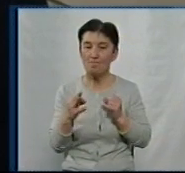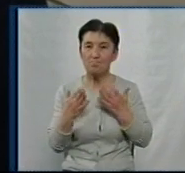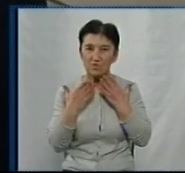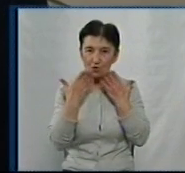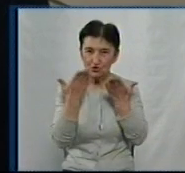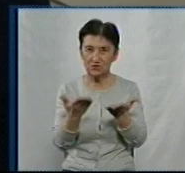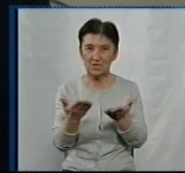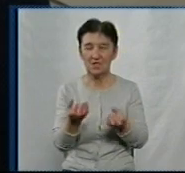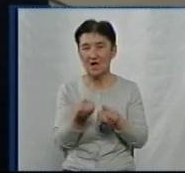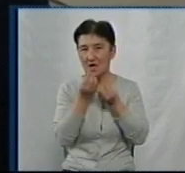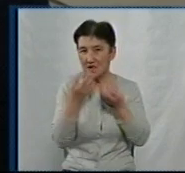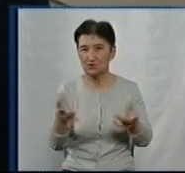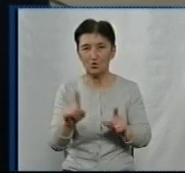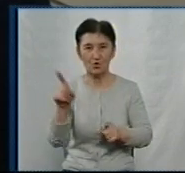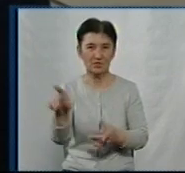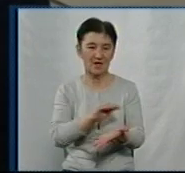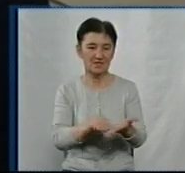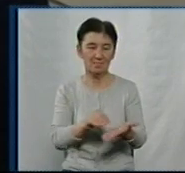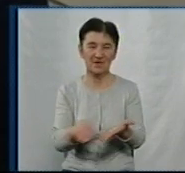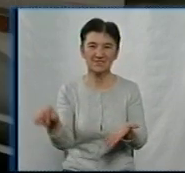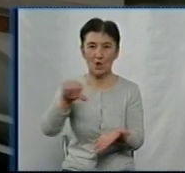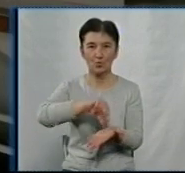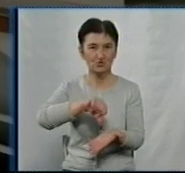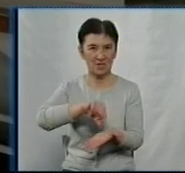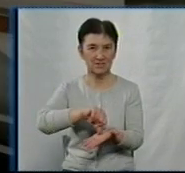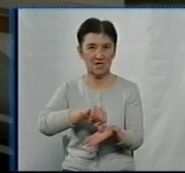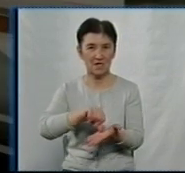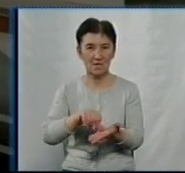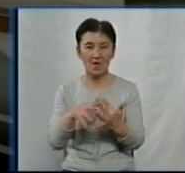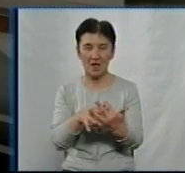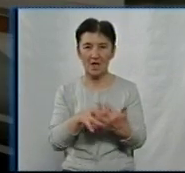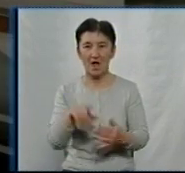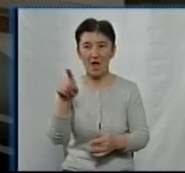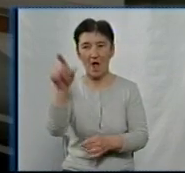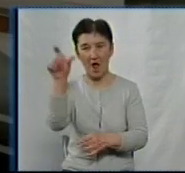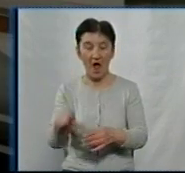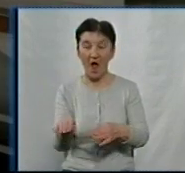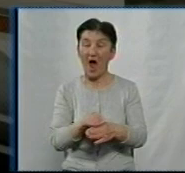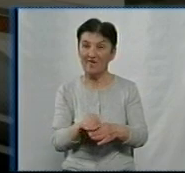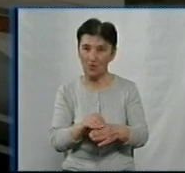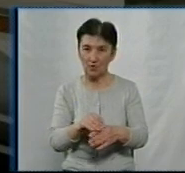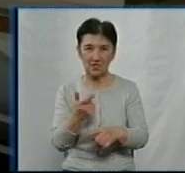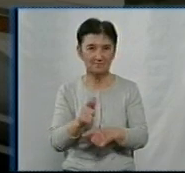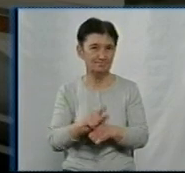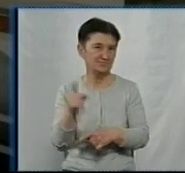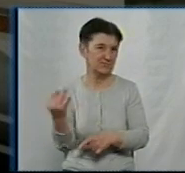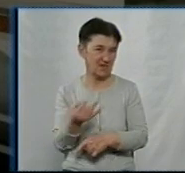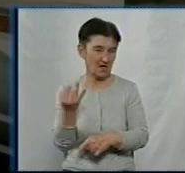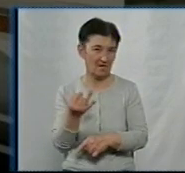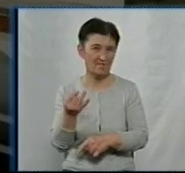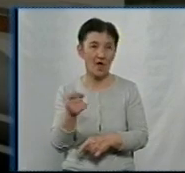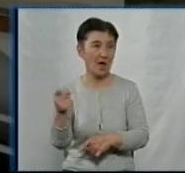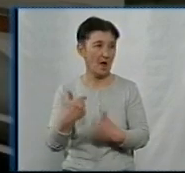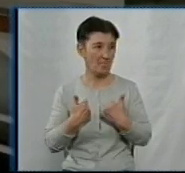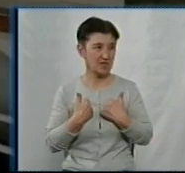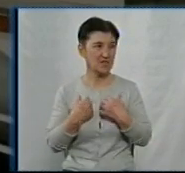Класно, що вона написана учасникам бойових дій. Автор сам по собі дуже цікавий. Дуже цікаво розповідає. Мені, як волонтеру,